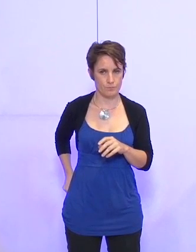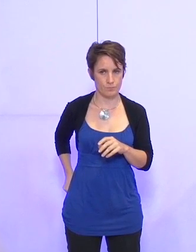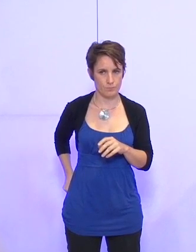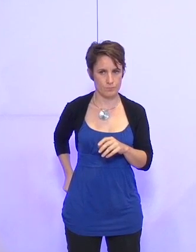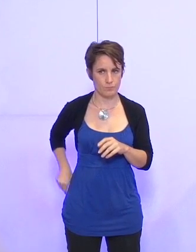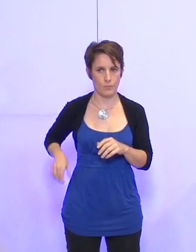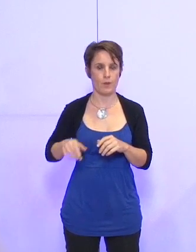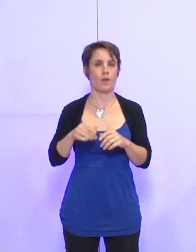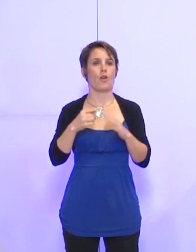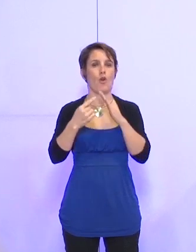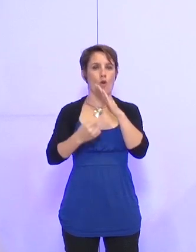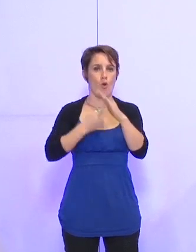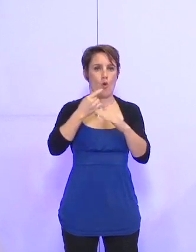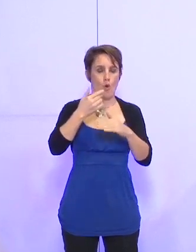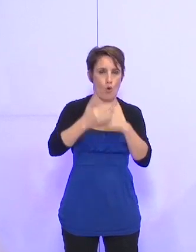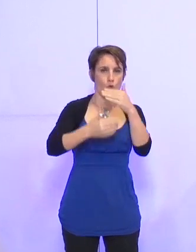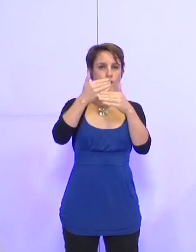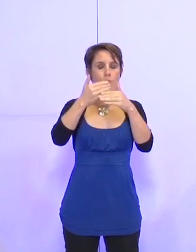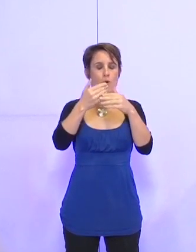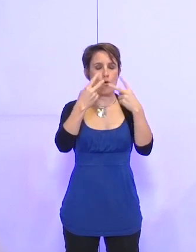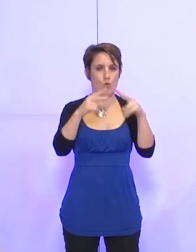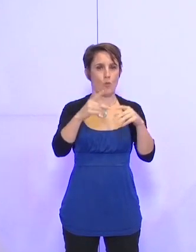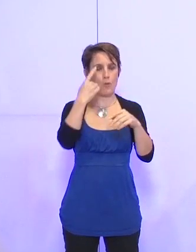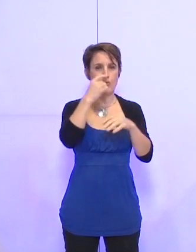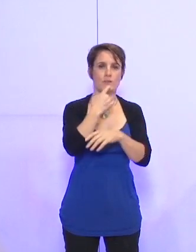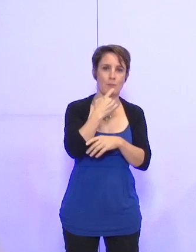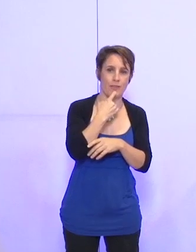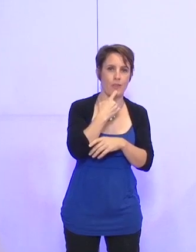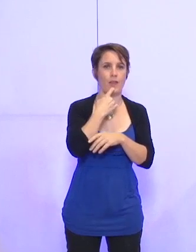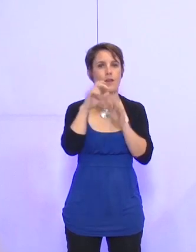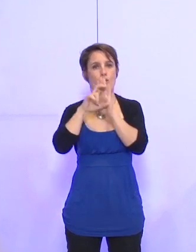Grenoble-Saint-Martin d'Air et Grenoble-Ville-Neuve-Village Olympique.